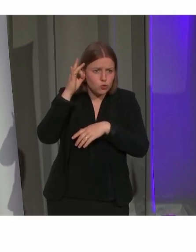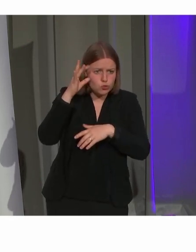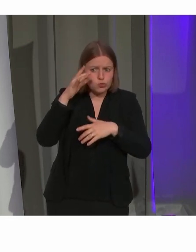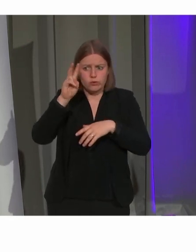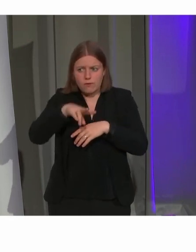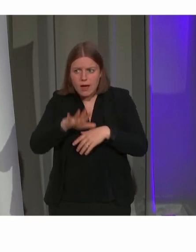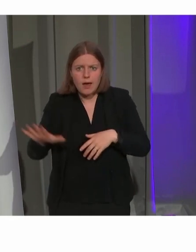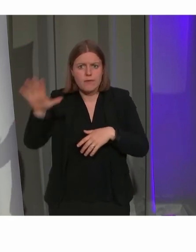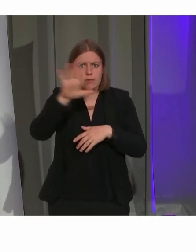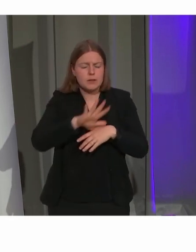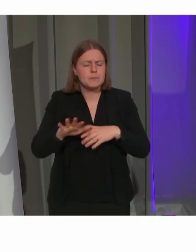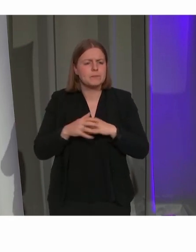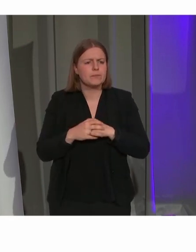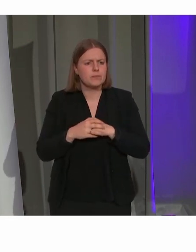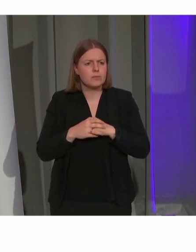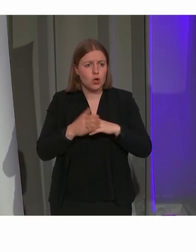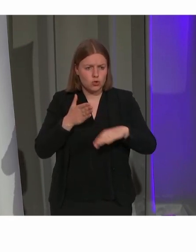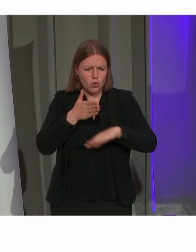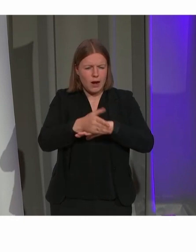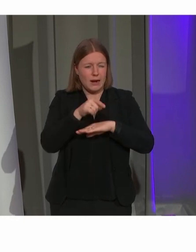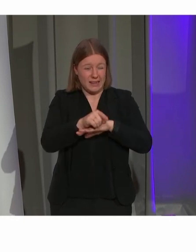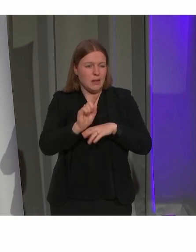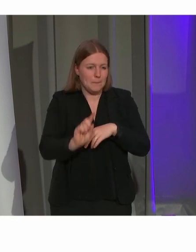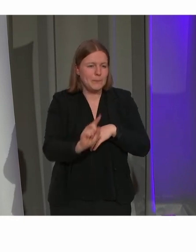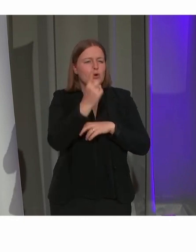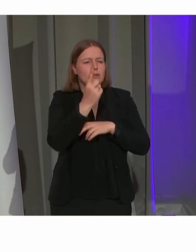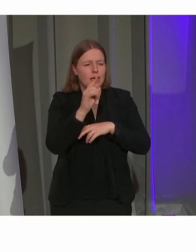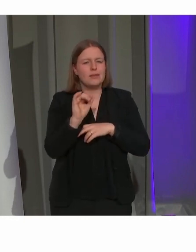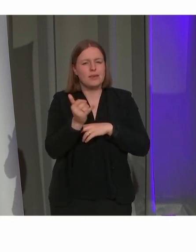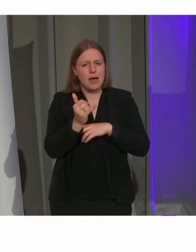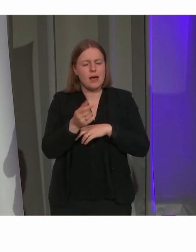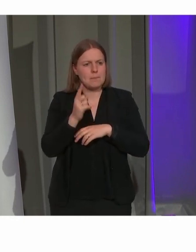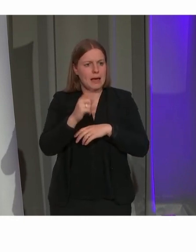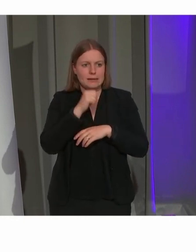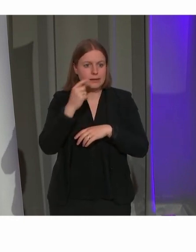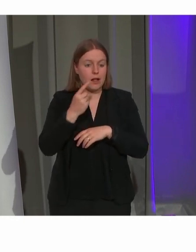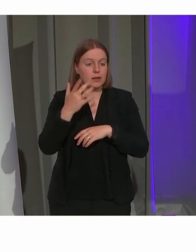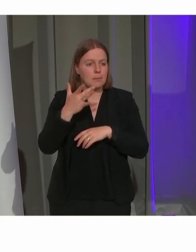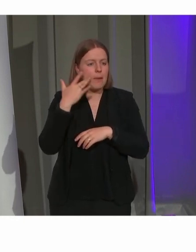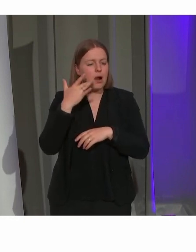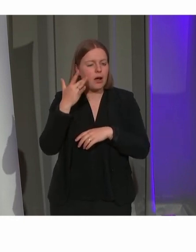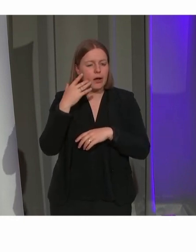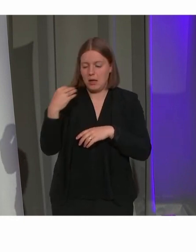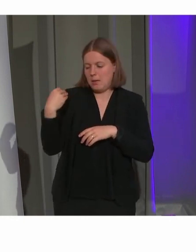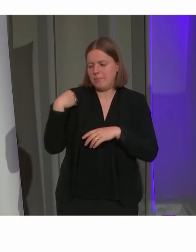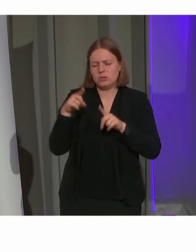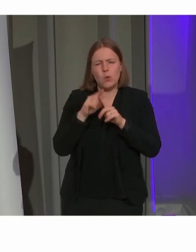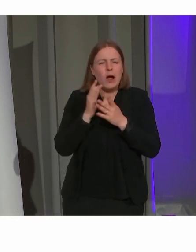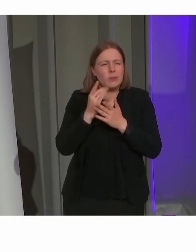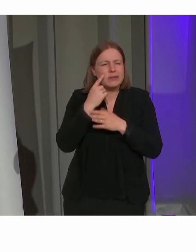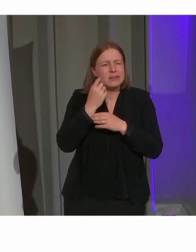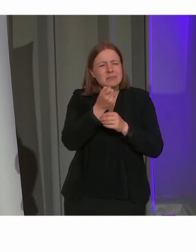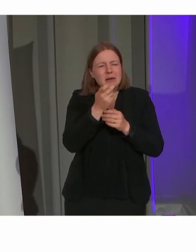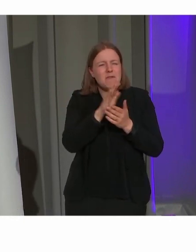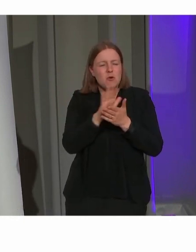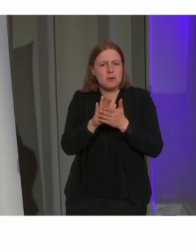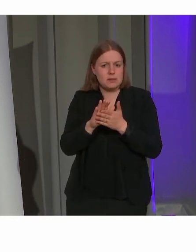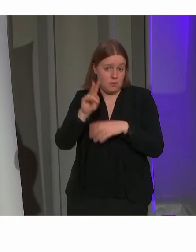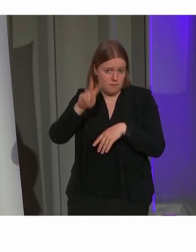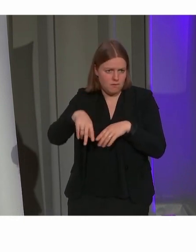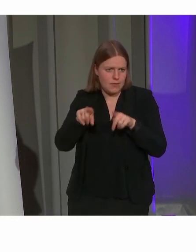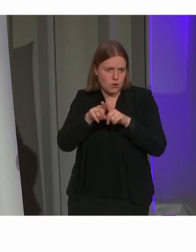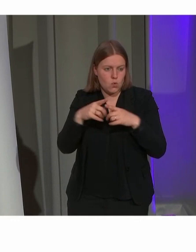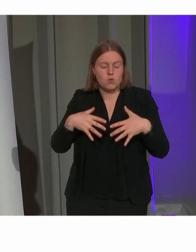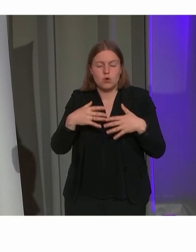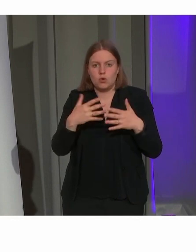Vlaanderen. Toegankelijkheid is een prioriteit, maar het is niet altijd zo evident. We hebben dat daarnet ook al gezien. En ook in Vlaanderen is